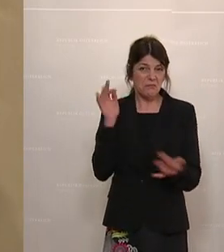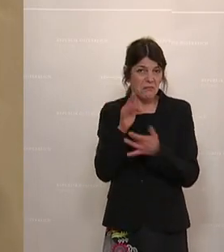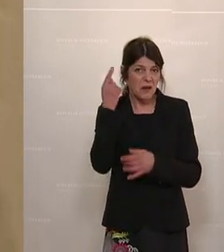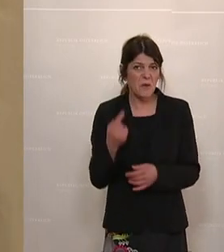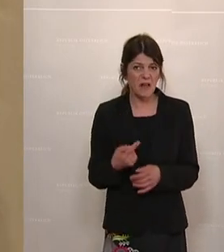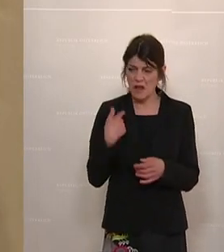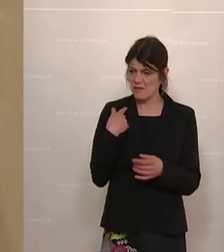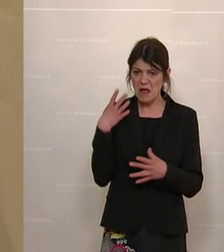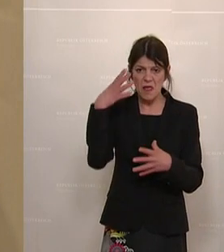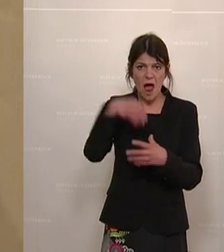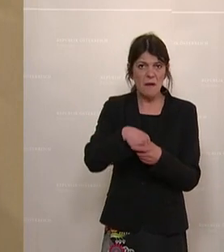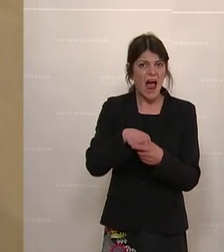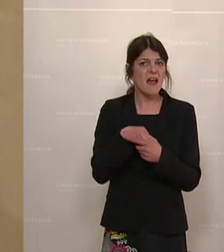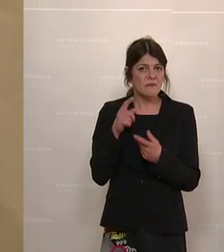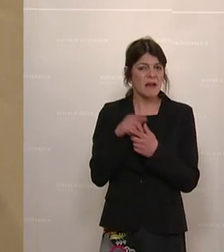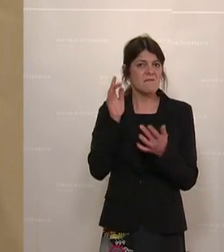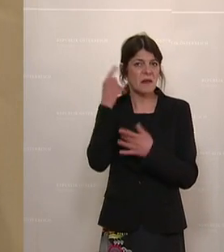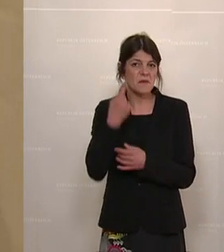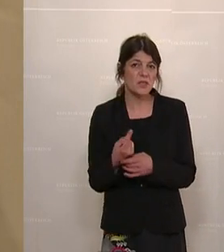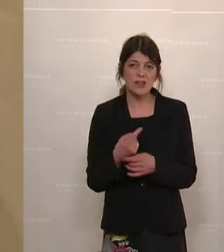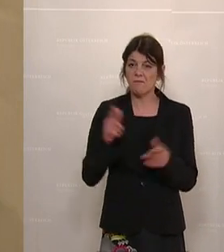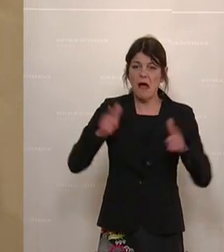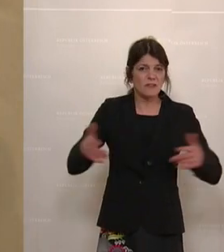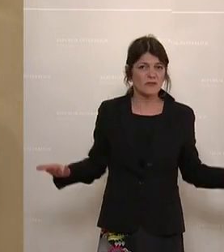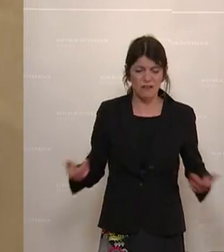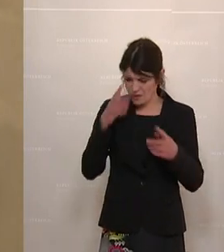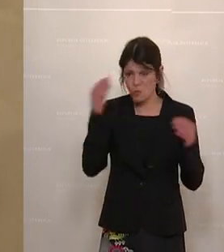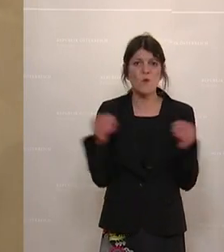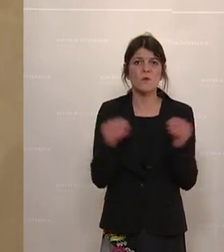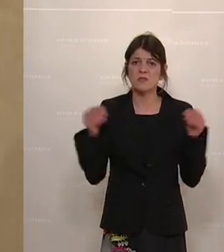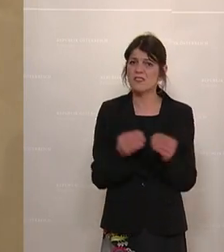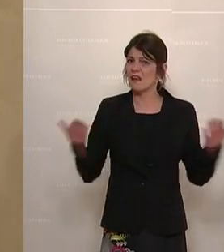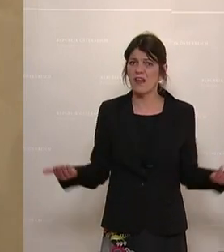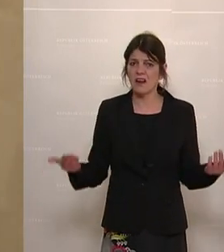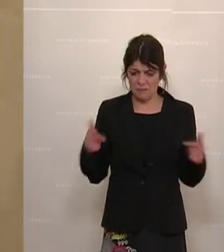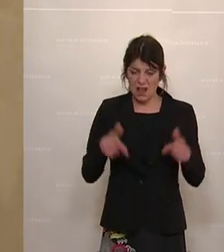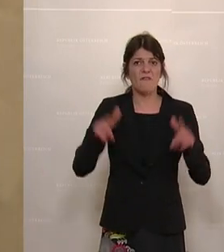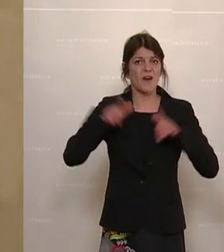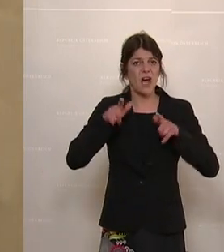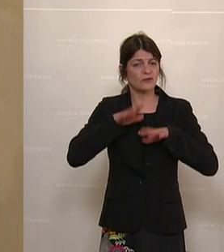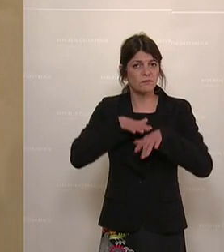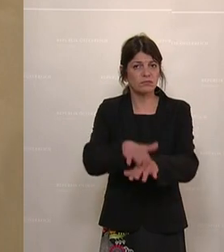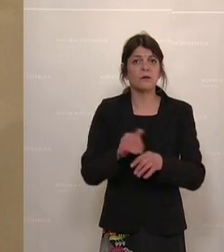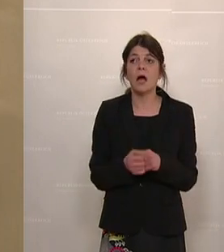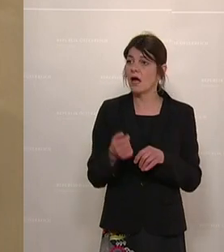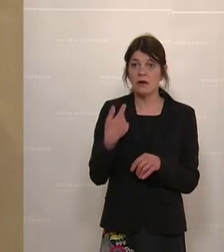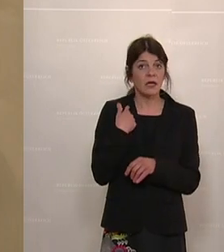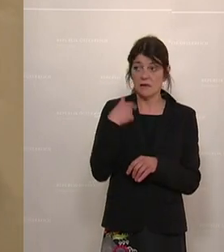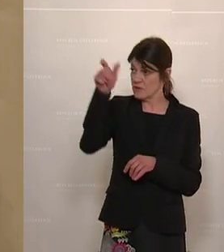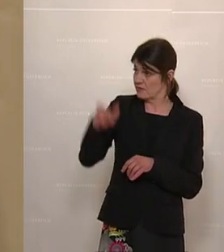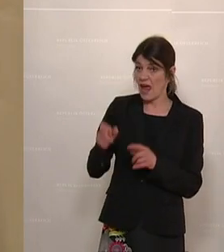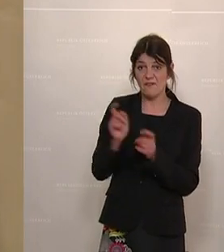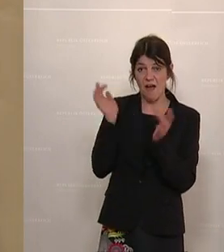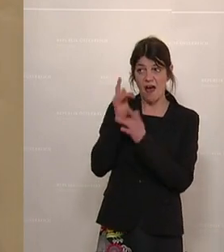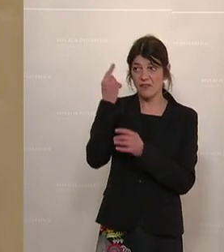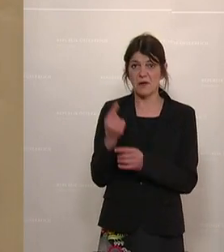Teilnahme einer antisemitischen Veranstaltung. Das ist ein Unsinn. Wir verurteilen dort bei den Veranstaltungen, ein Antisemitismus auftritt und